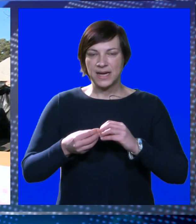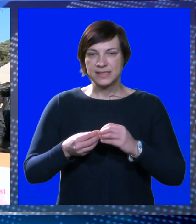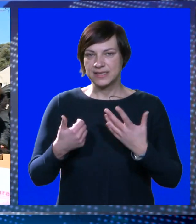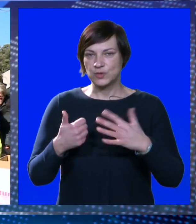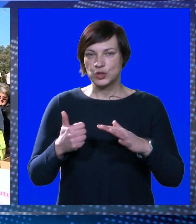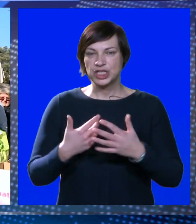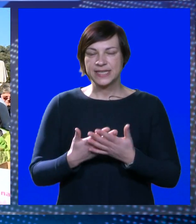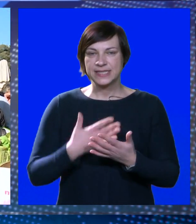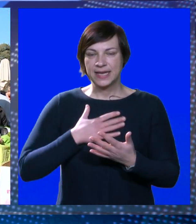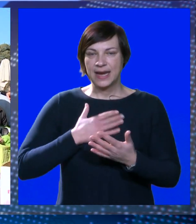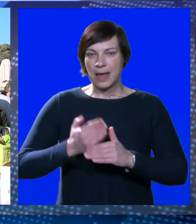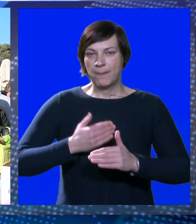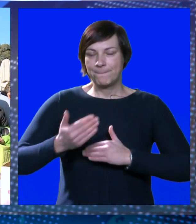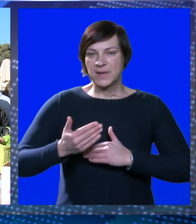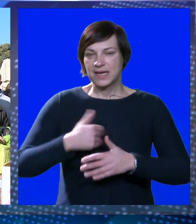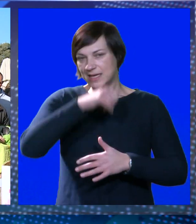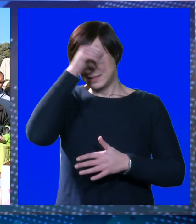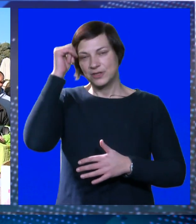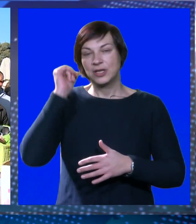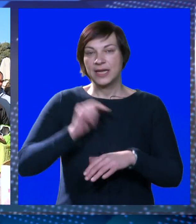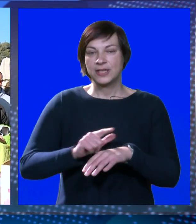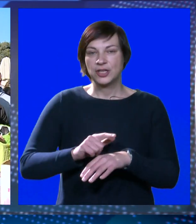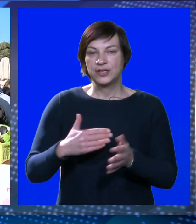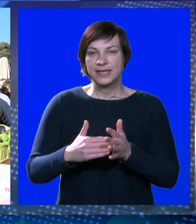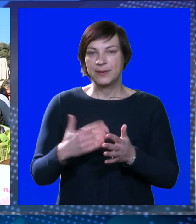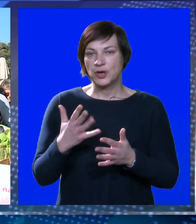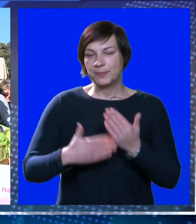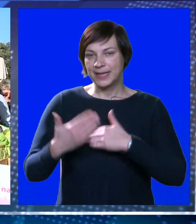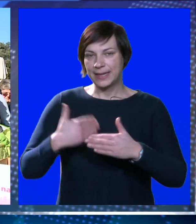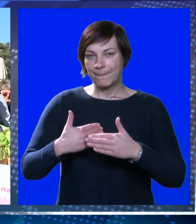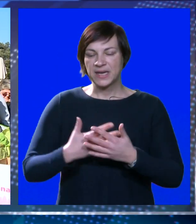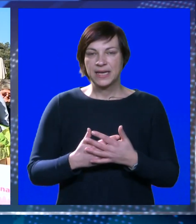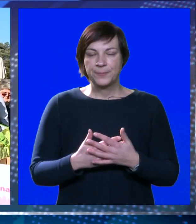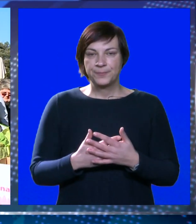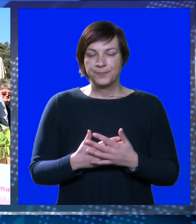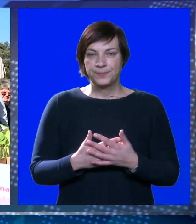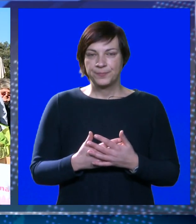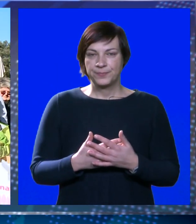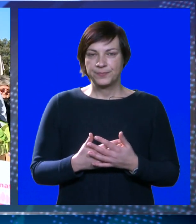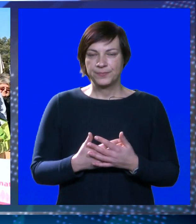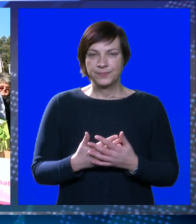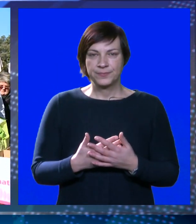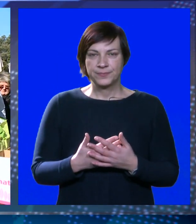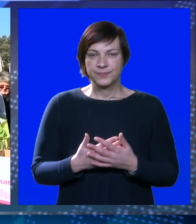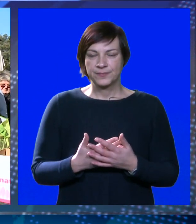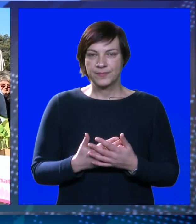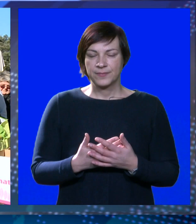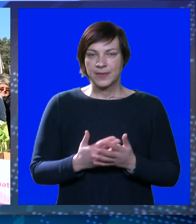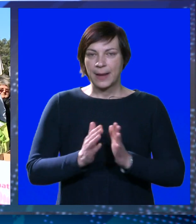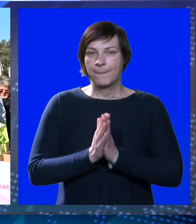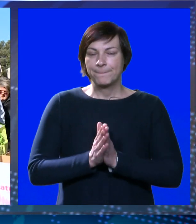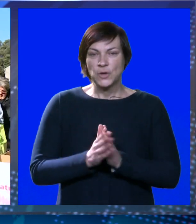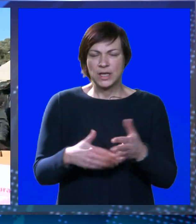U šestu. U šestu nama kasno jeslo doba. To nama treba u pet i prije, ali u peti. A to je kasno. Femica,